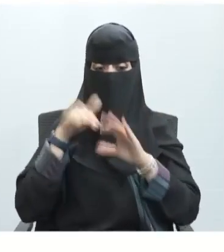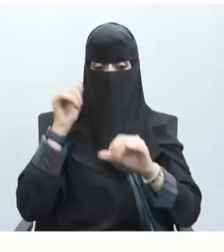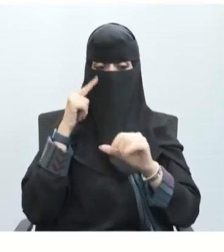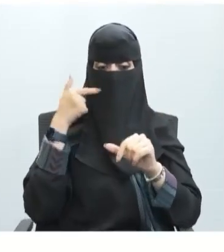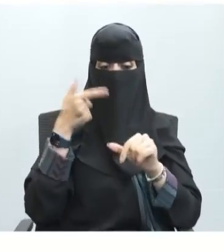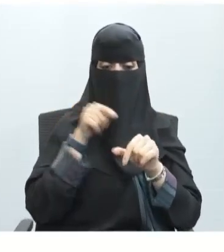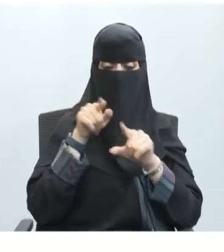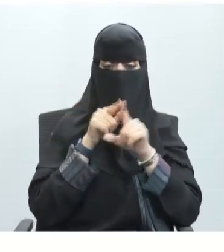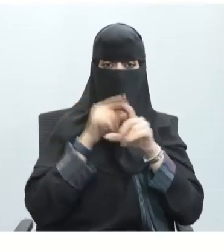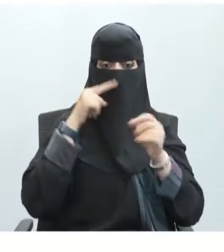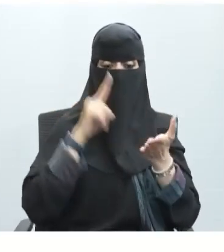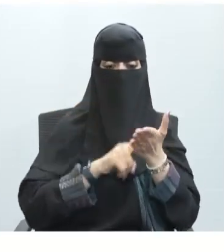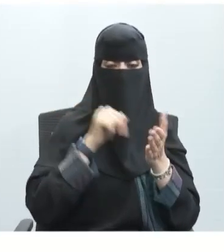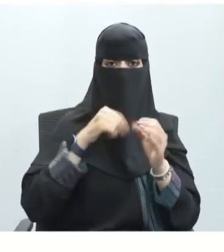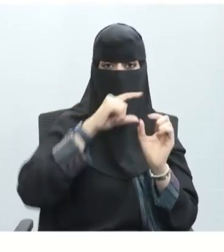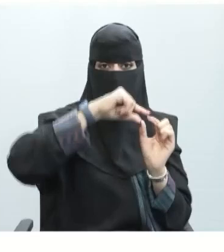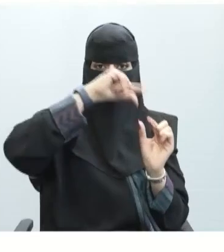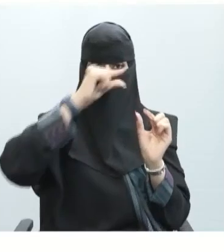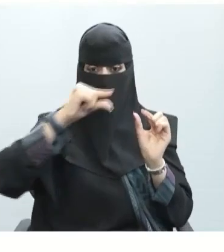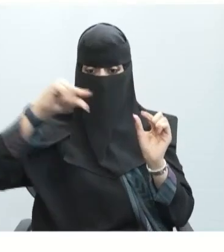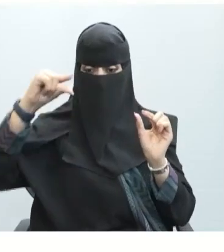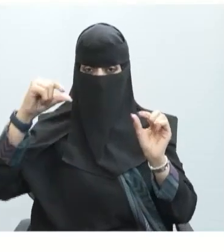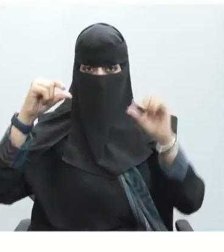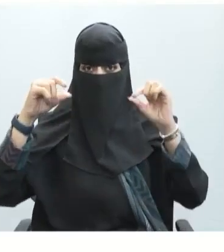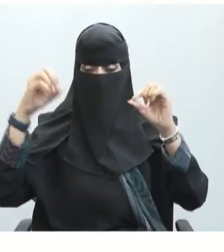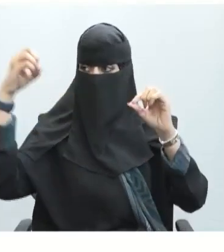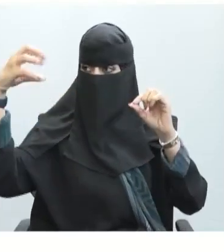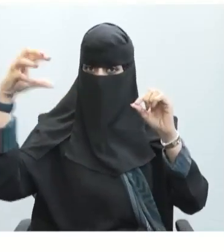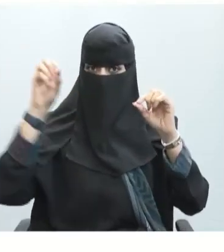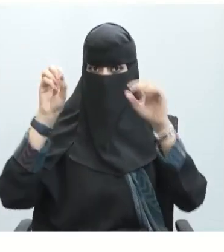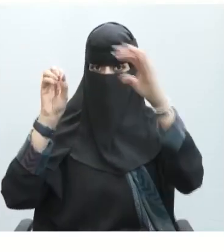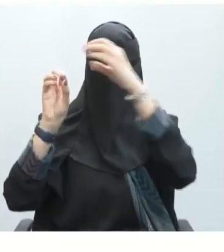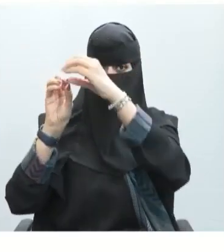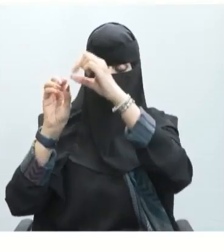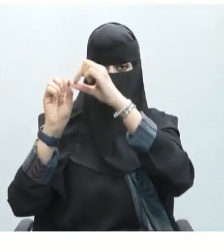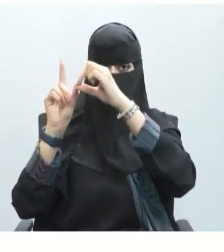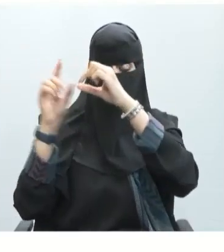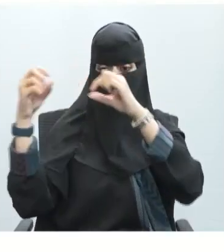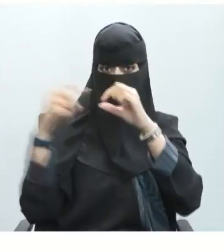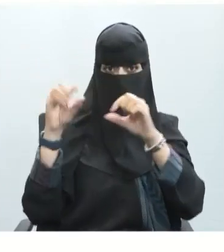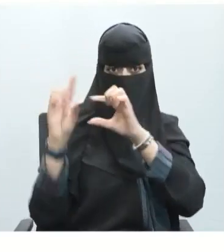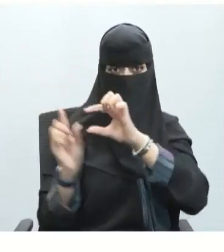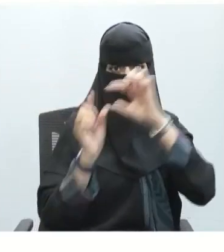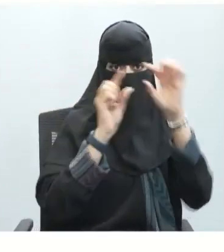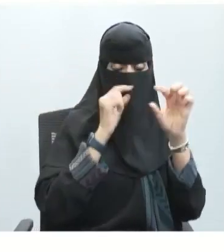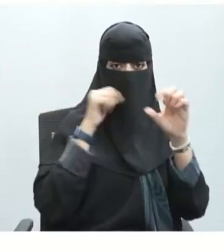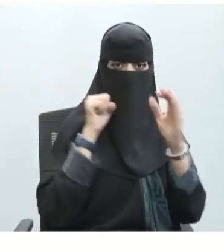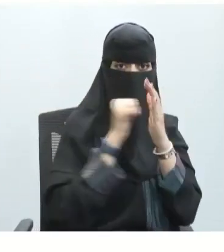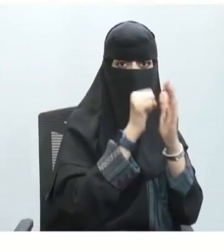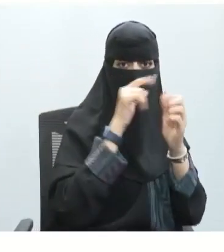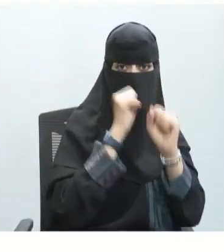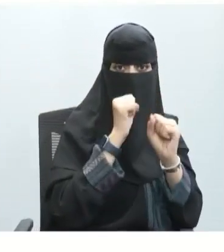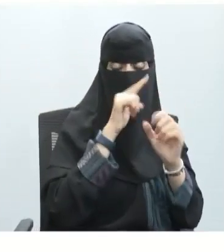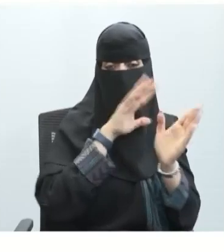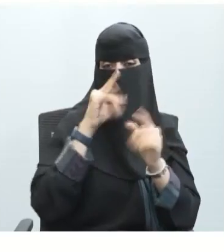ويعني ذلك مثل ما اتفقنا أن السيال العصبي قويا أو أن يكون السيال العصبي قويا لدرجة تكفي لينتقل عبر